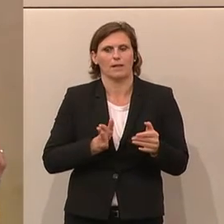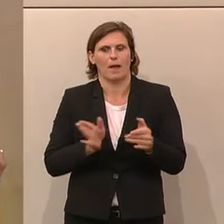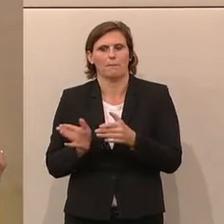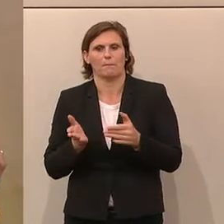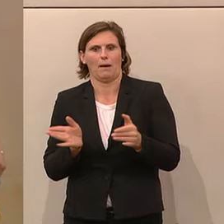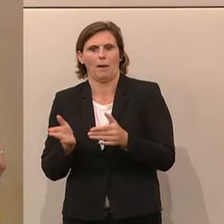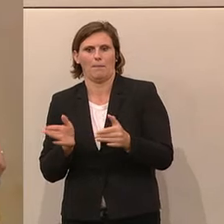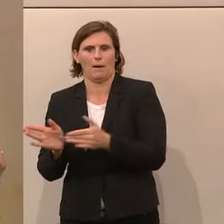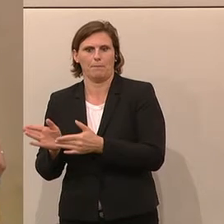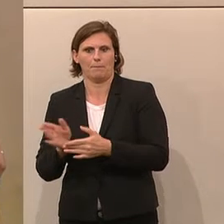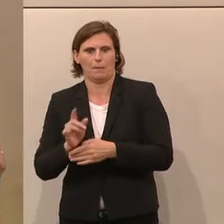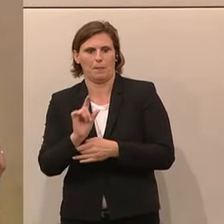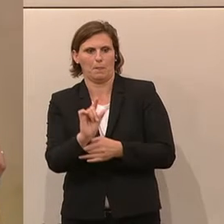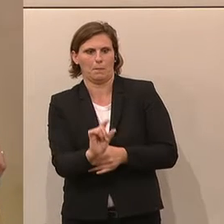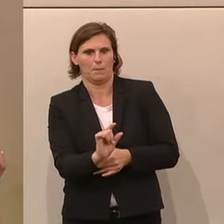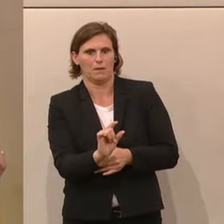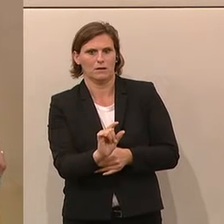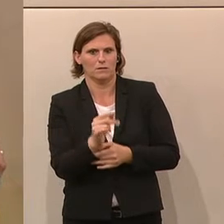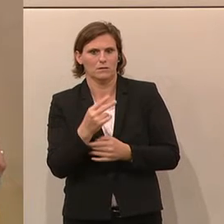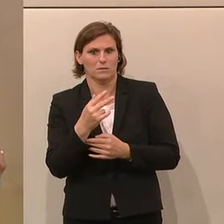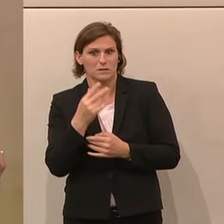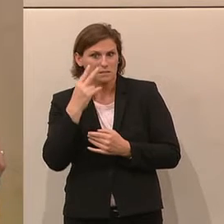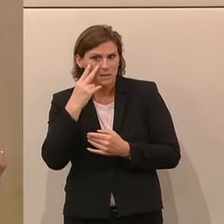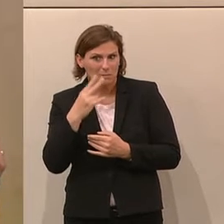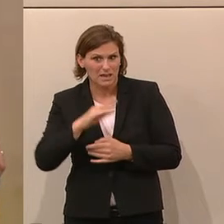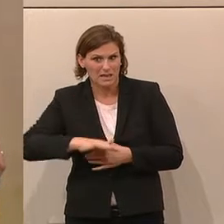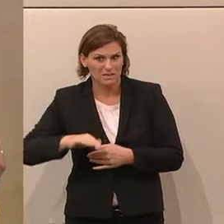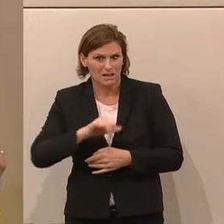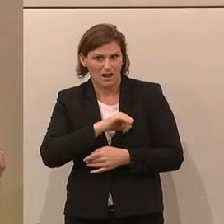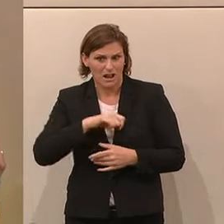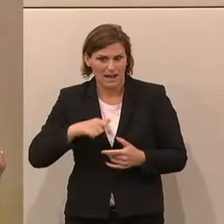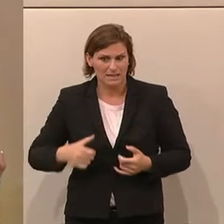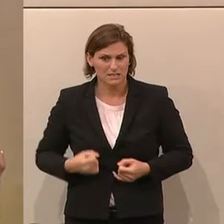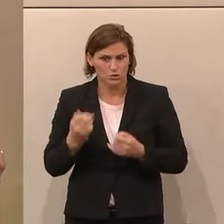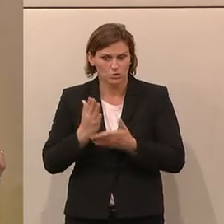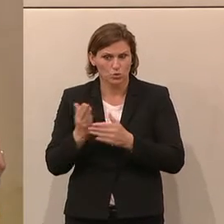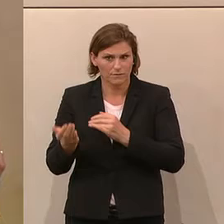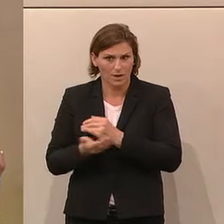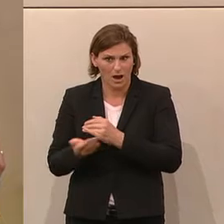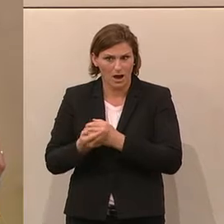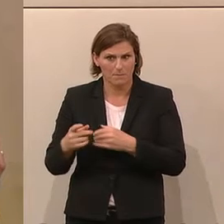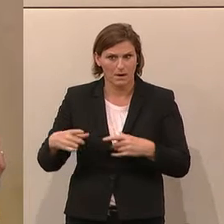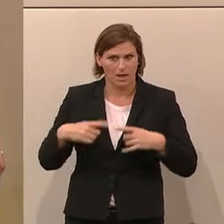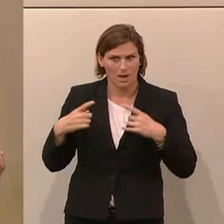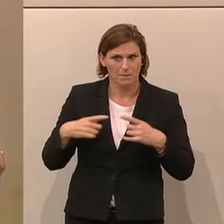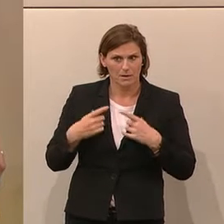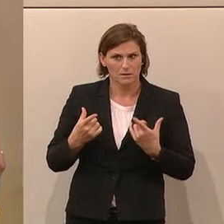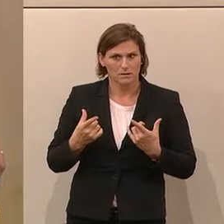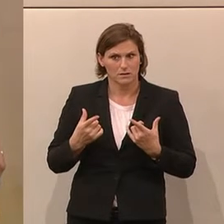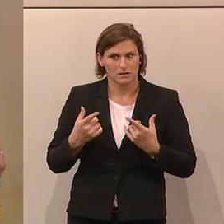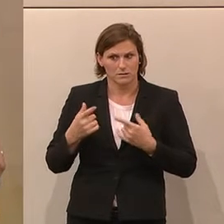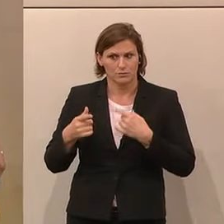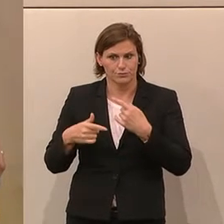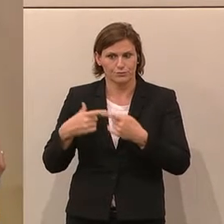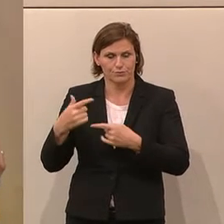Sie deuten auf eine Minderheit und lenken davon ab, dass Kinder und Alleinerziehende in Österreich an der Armutsgrenze leben. Das machen Sie nachhaltig.